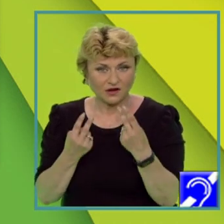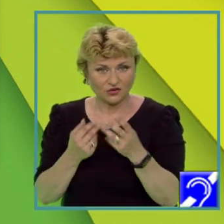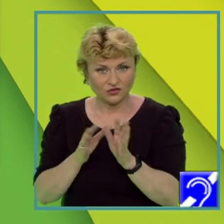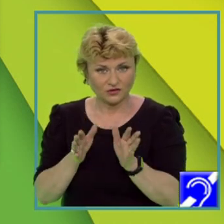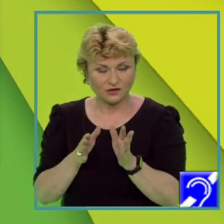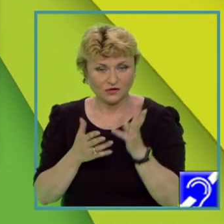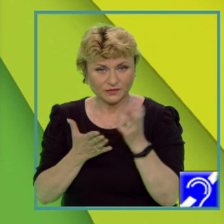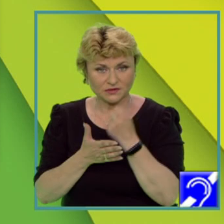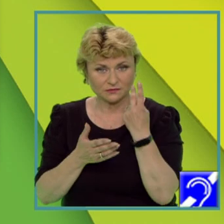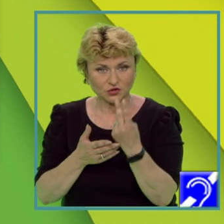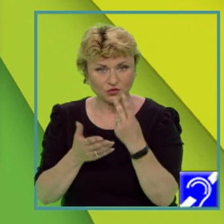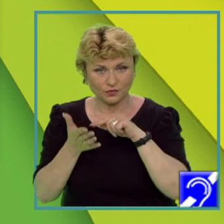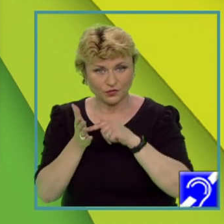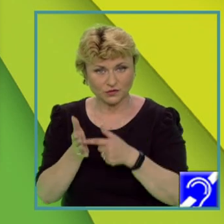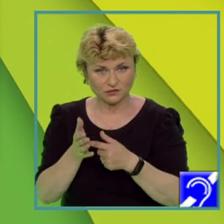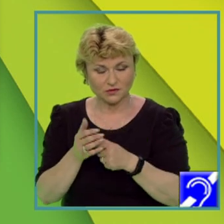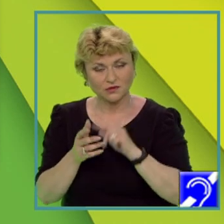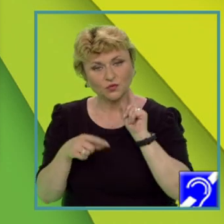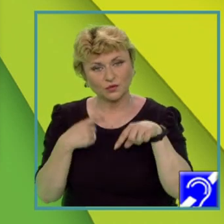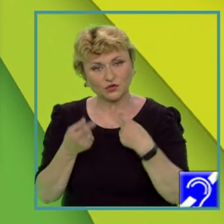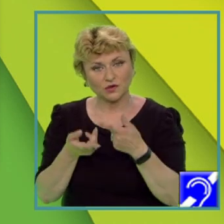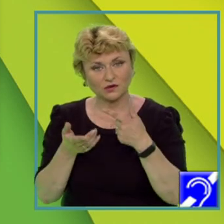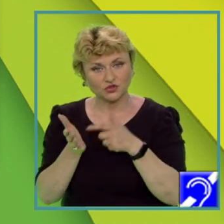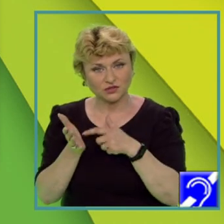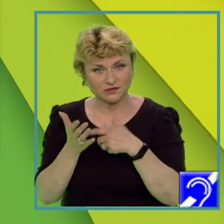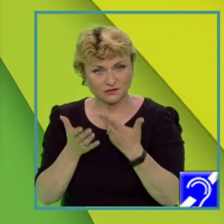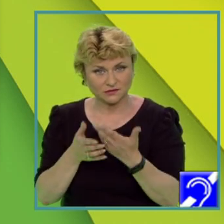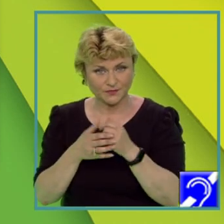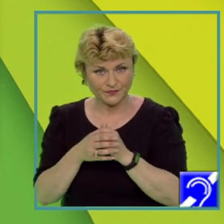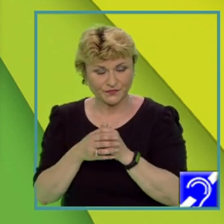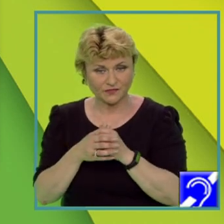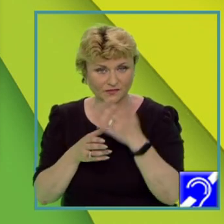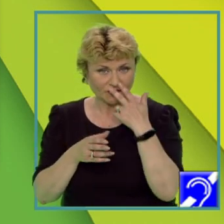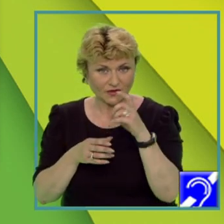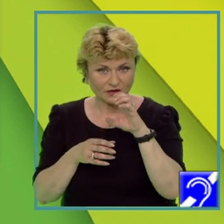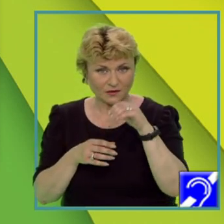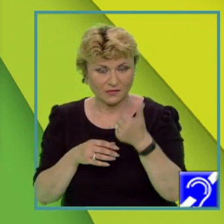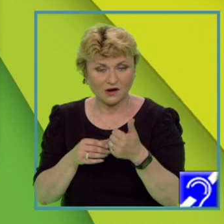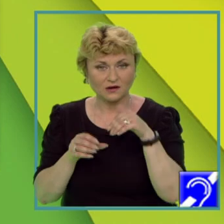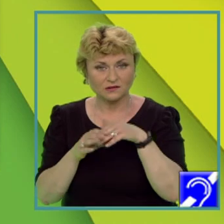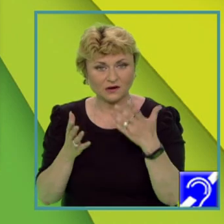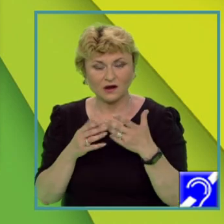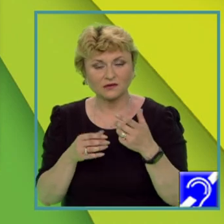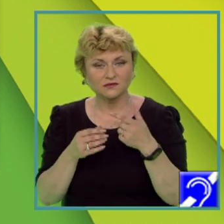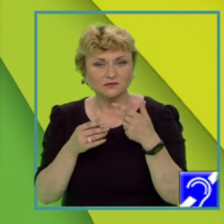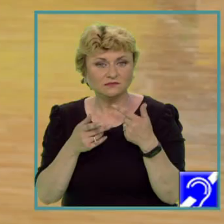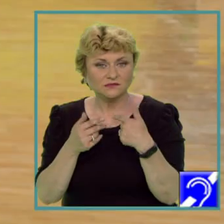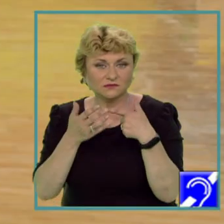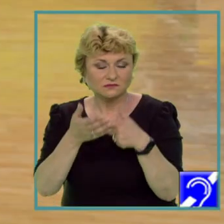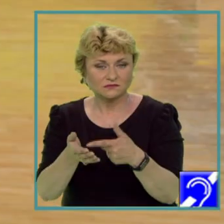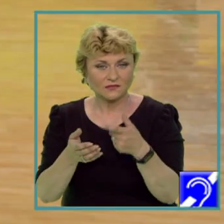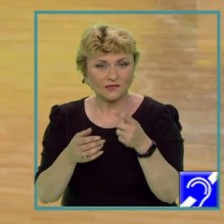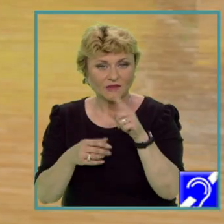obține două puncte. Următoarea cerință, precizați tipul de climă în care se încadrează diagrama de mai sus.